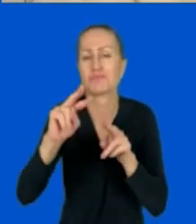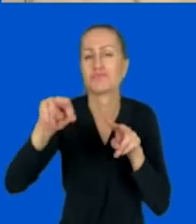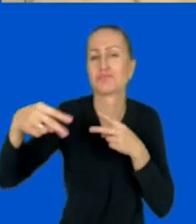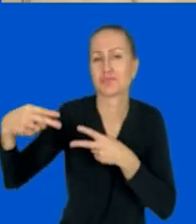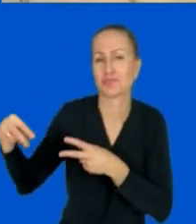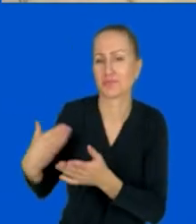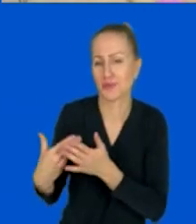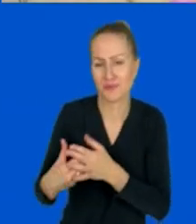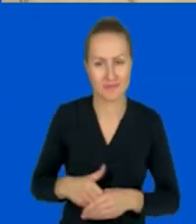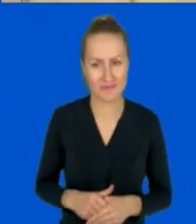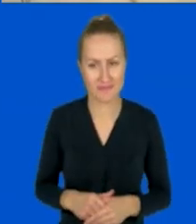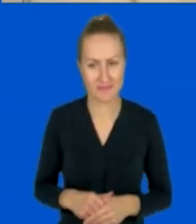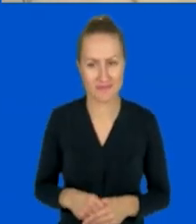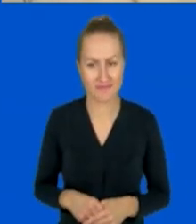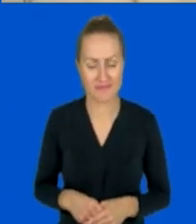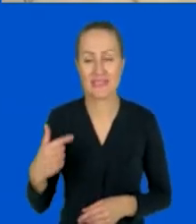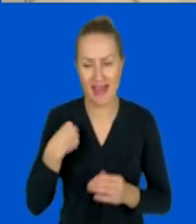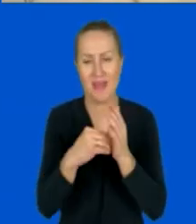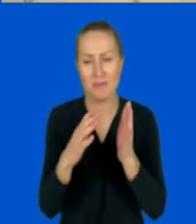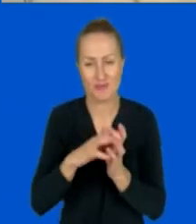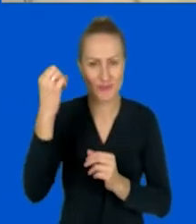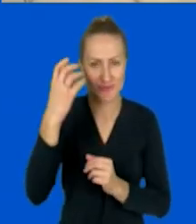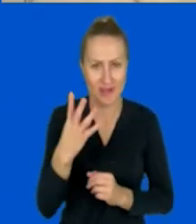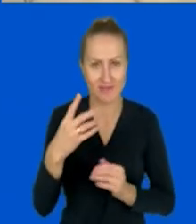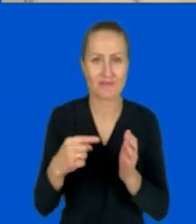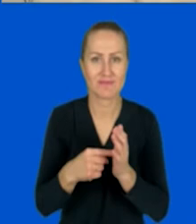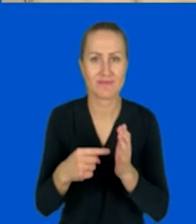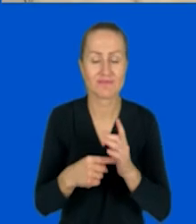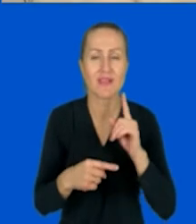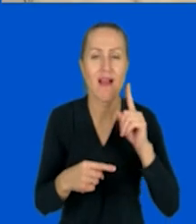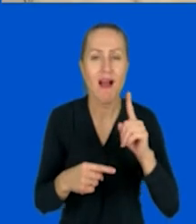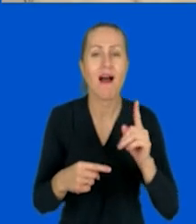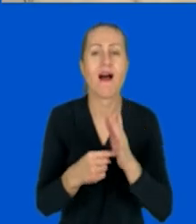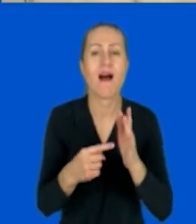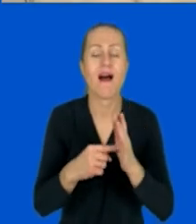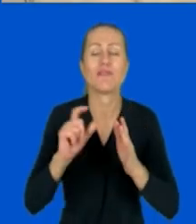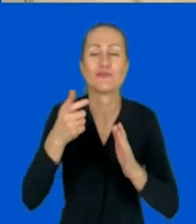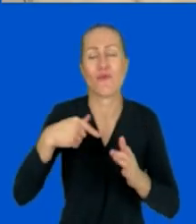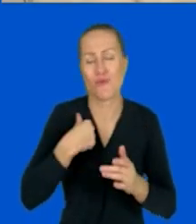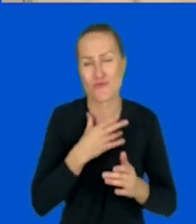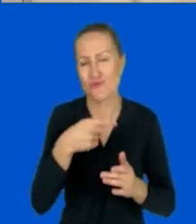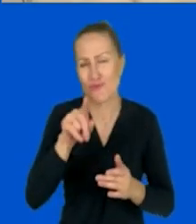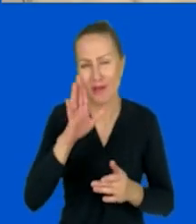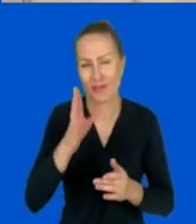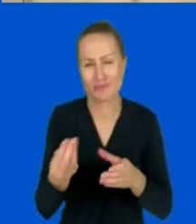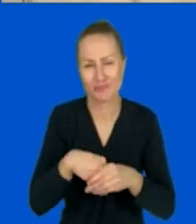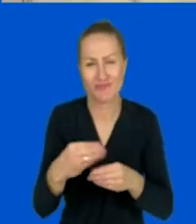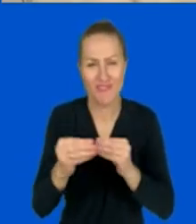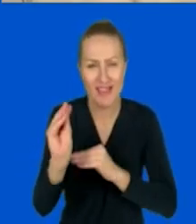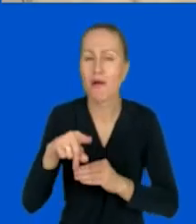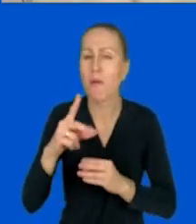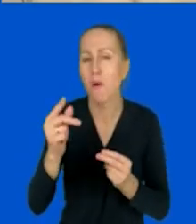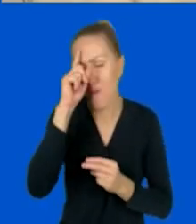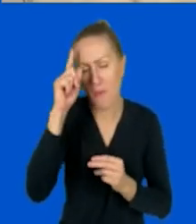Ja sobie wypisałam cztery, ale oczywiście liczę na Waszą kreatywność, czy będzie ich więcej. Po co ludzie się spotykają